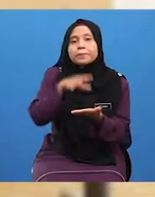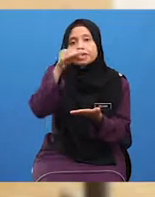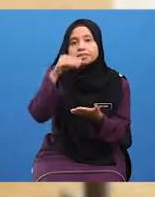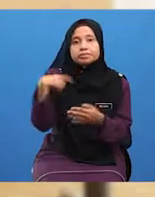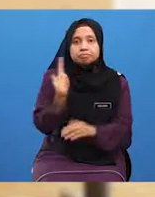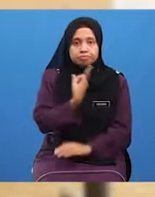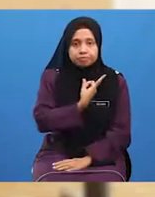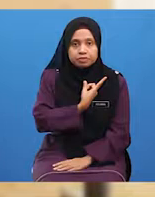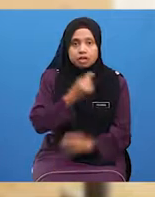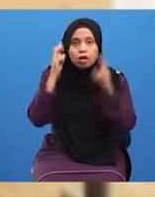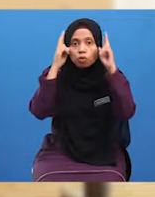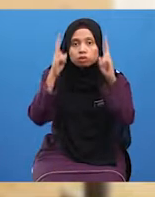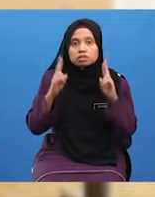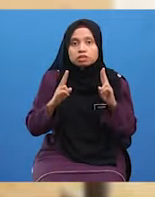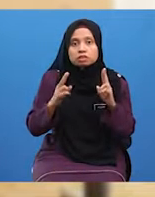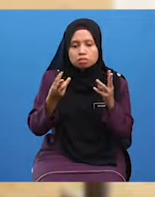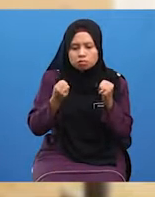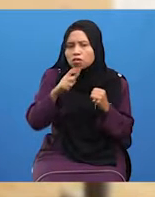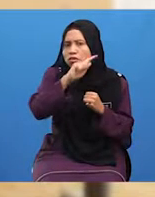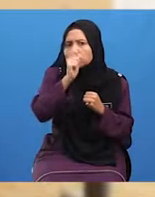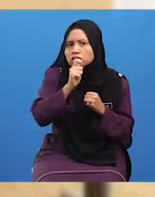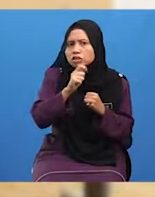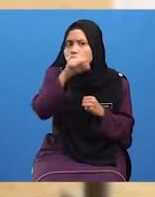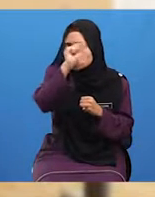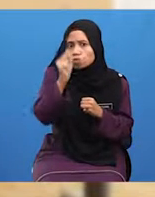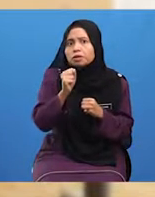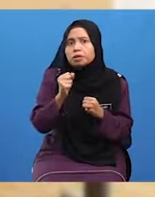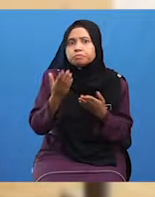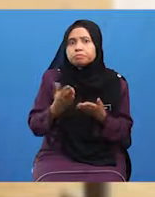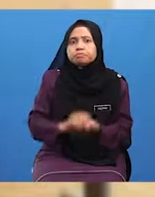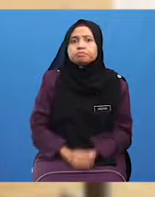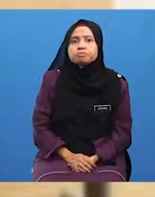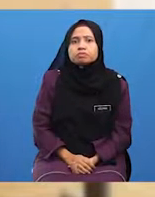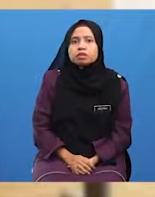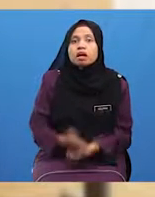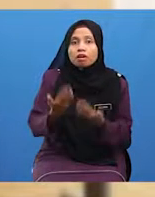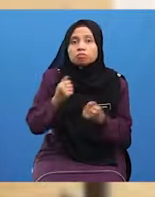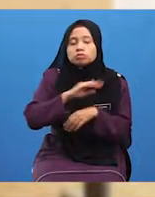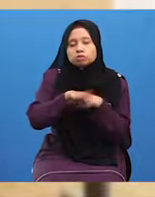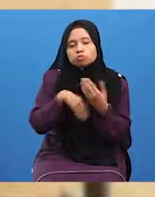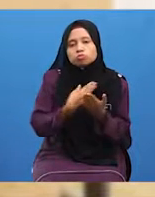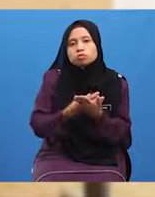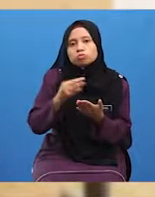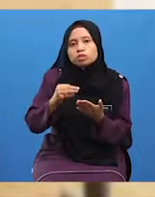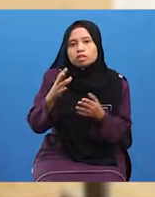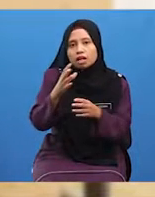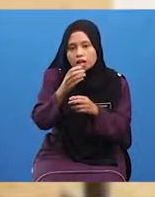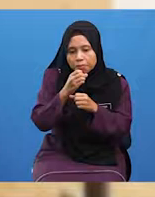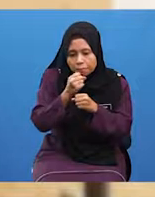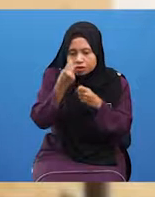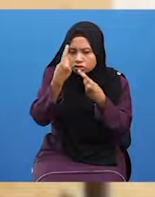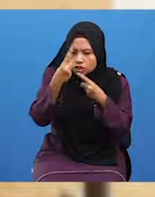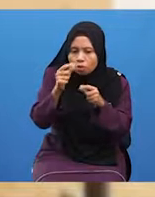Kita Usazah Nak Tanya Beberapa Soalan Harap Murid-murid Dapat